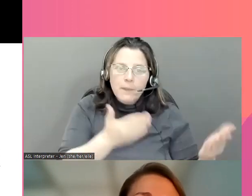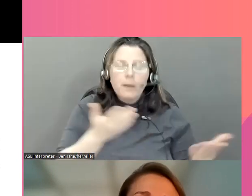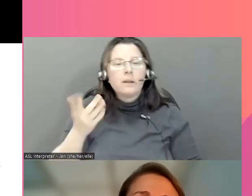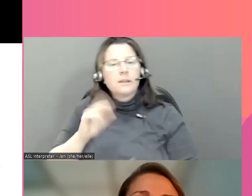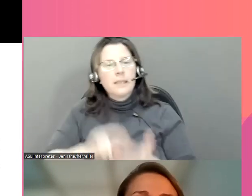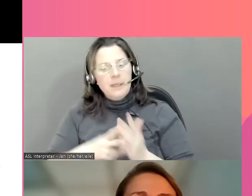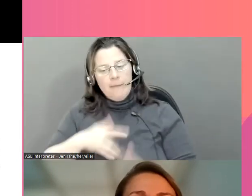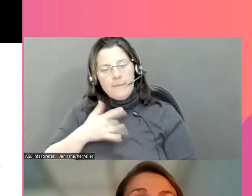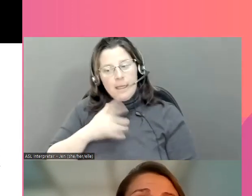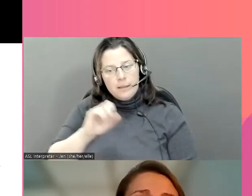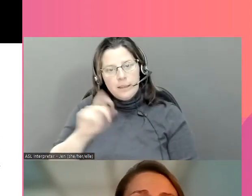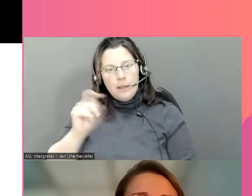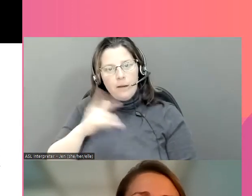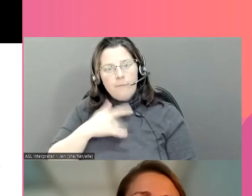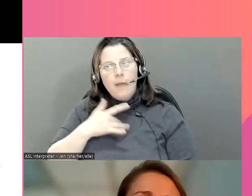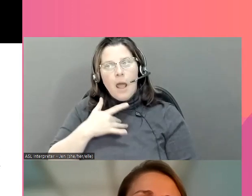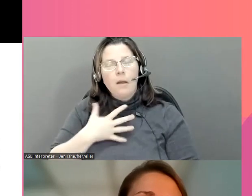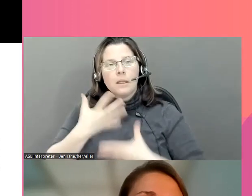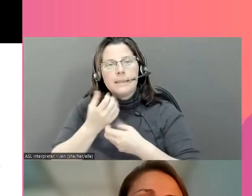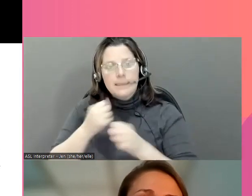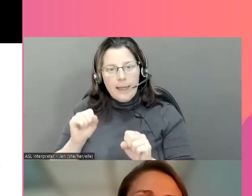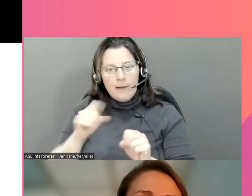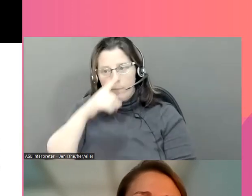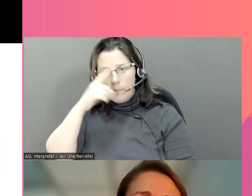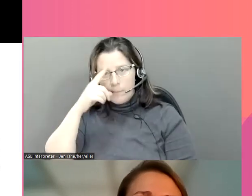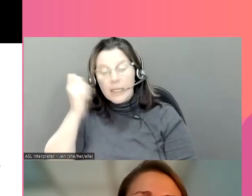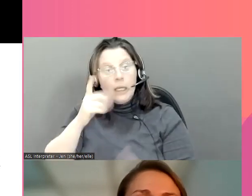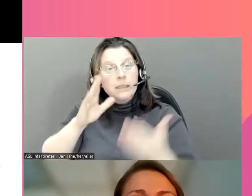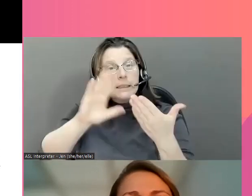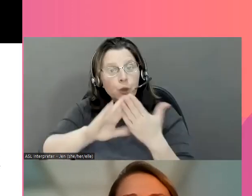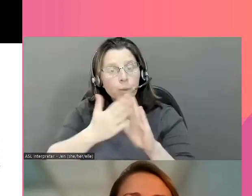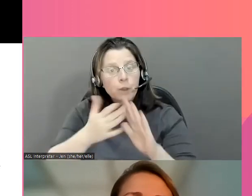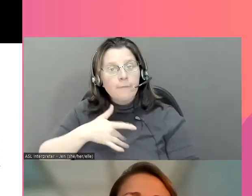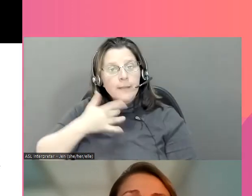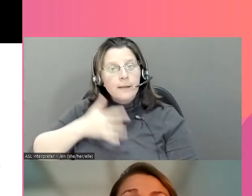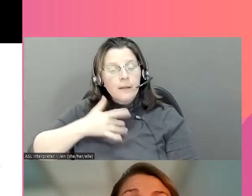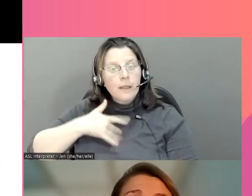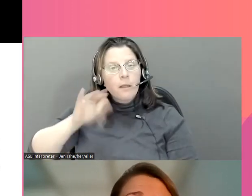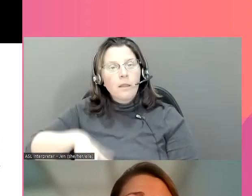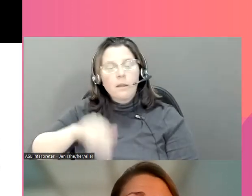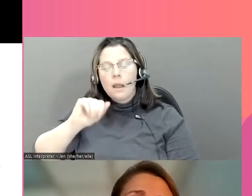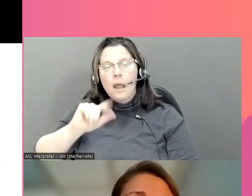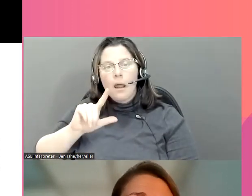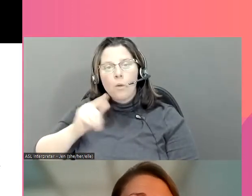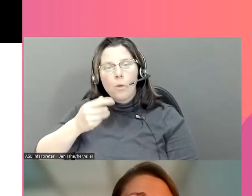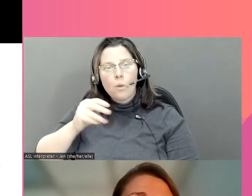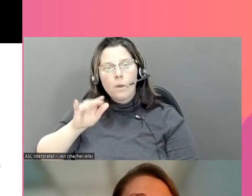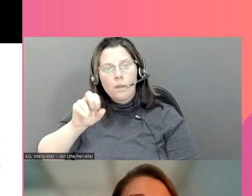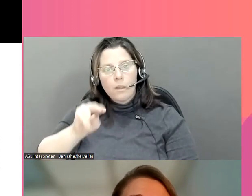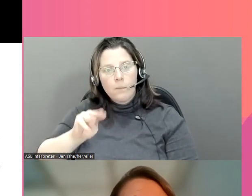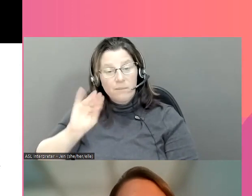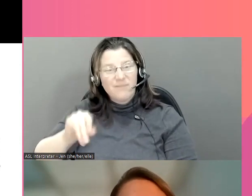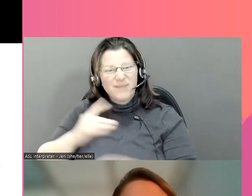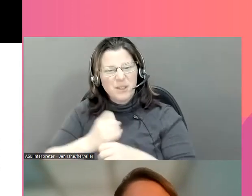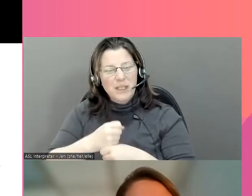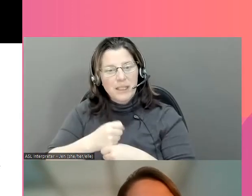créatrice de contenu s'est sentie en sécurité sur TikTok en raison du sentiment de communauté que l'algorithme avait créé. Mais en raison de la